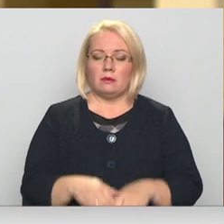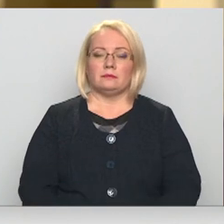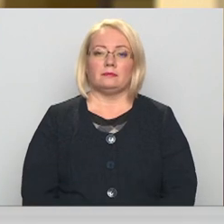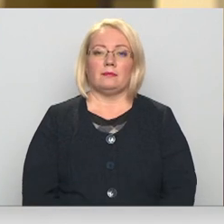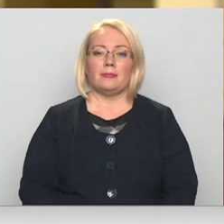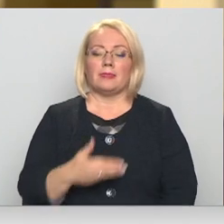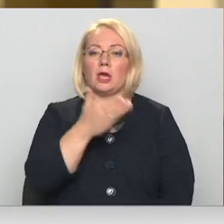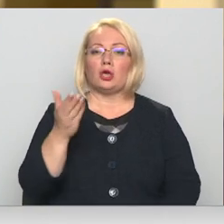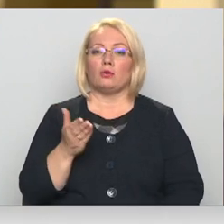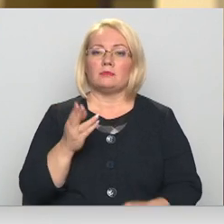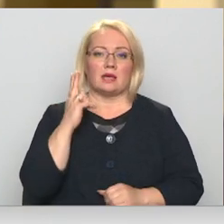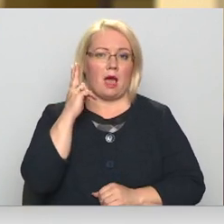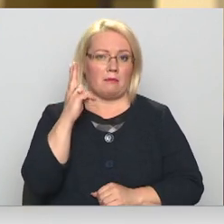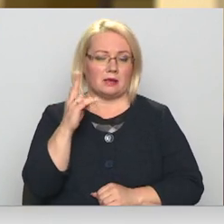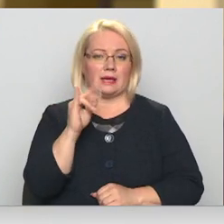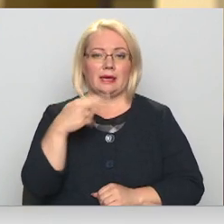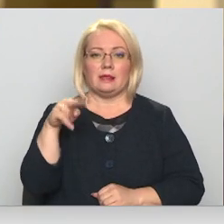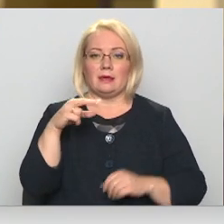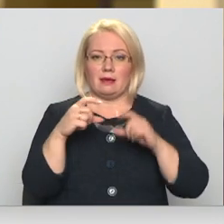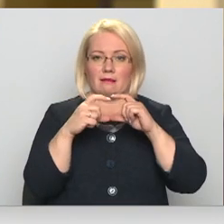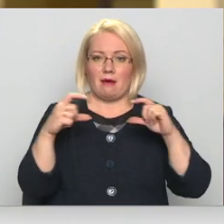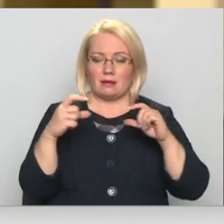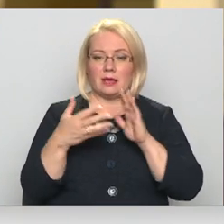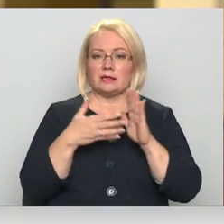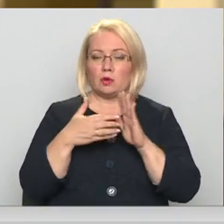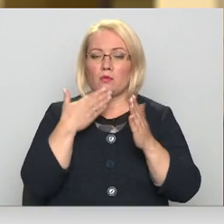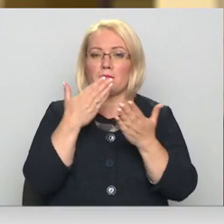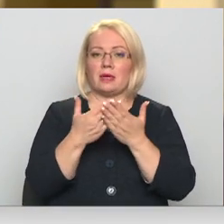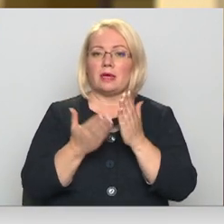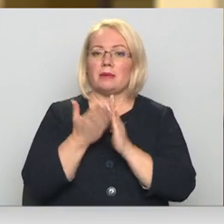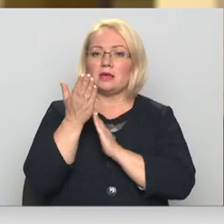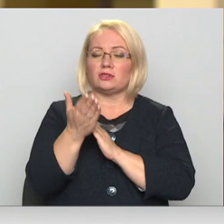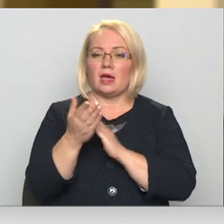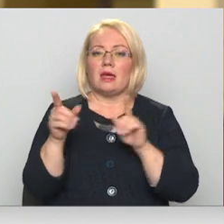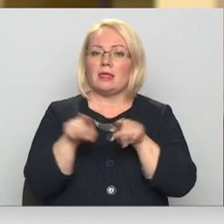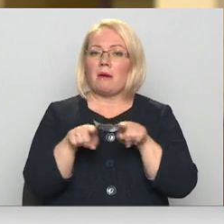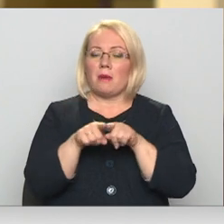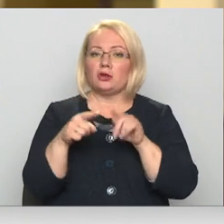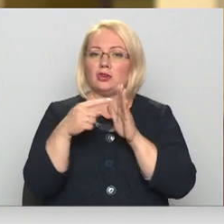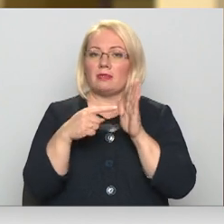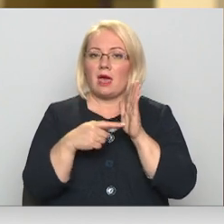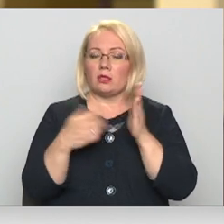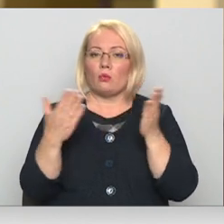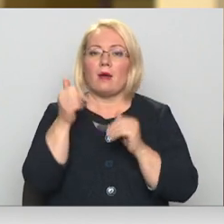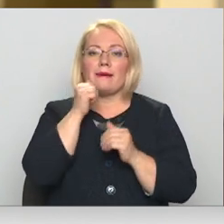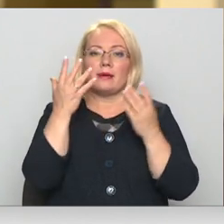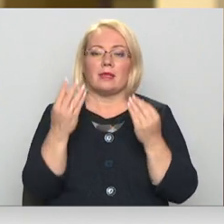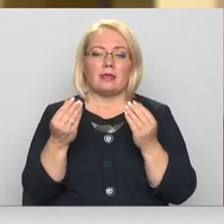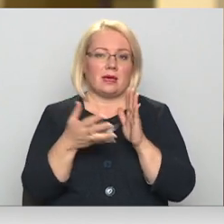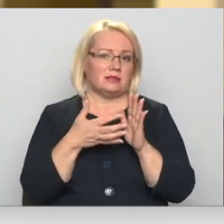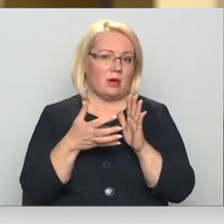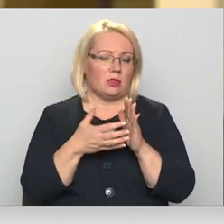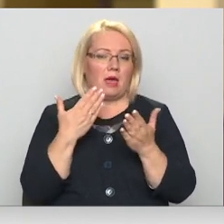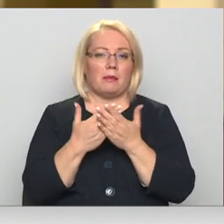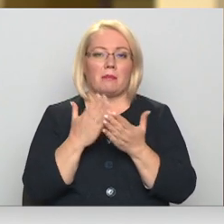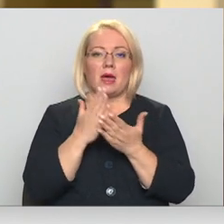Jums ir jāpārliecinās, ka ID karti, kas izmantot pieteikumu iesniegšanai, ir ar tiem pašiem datiem, ko jūs ikdienā lietojat. Piemēram,